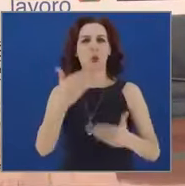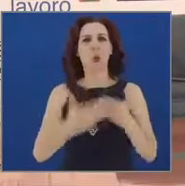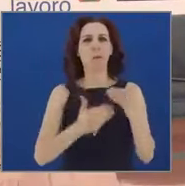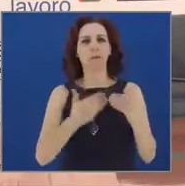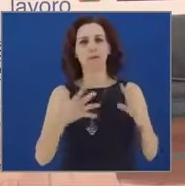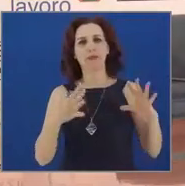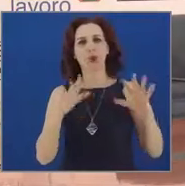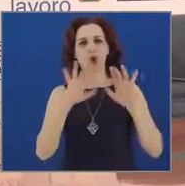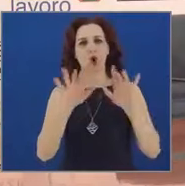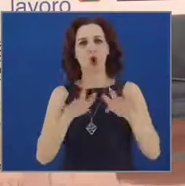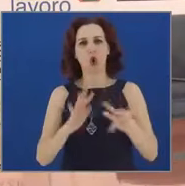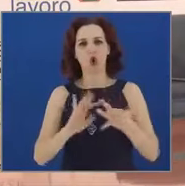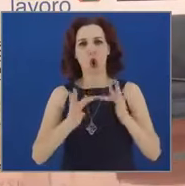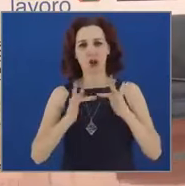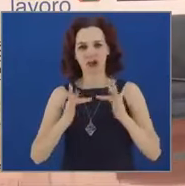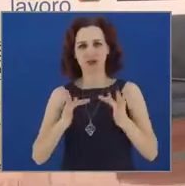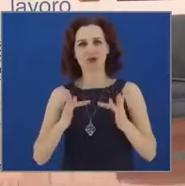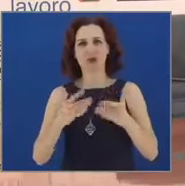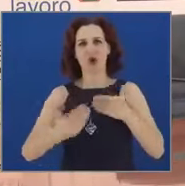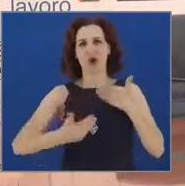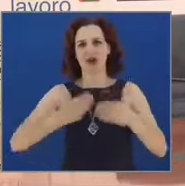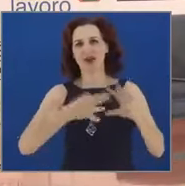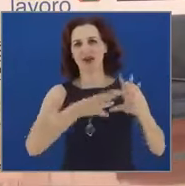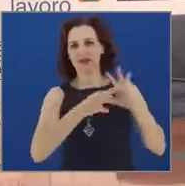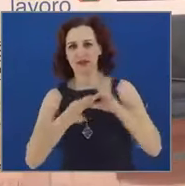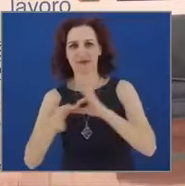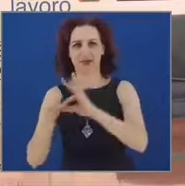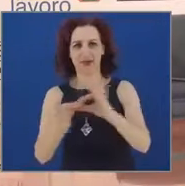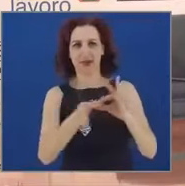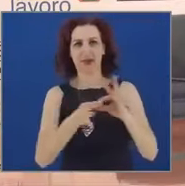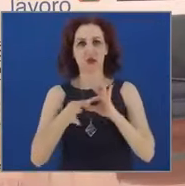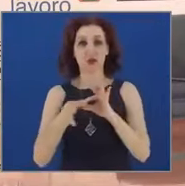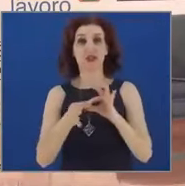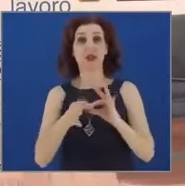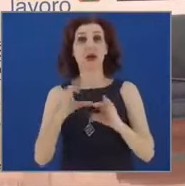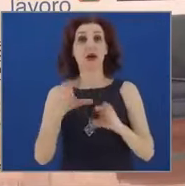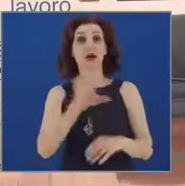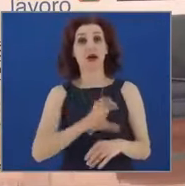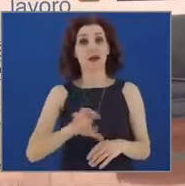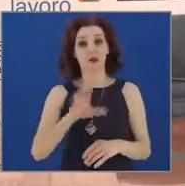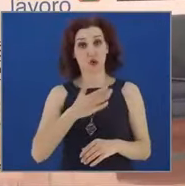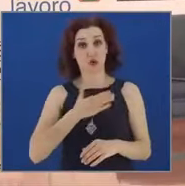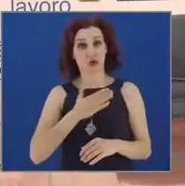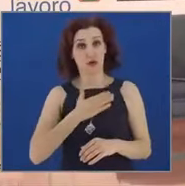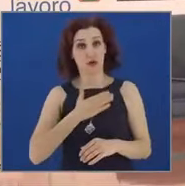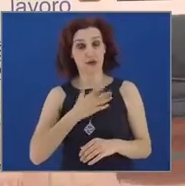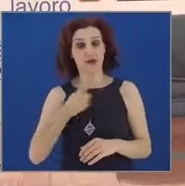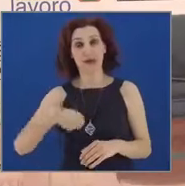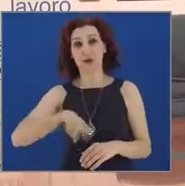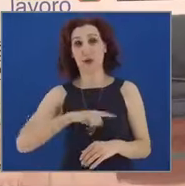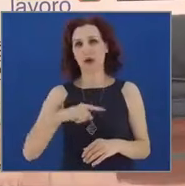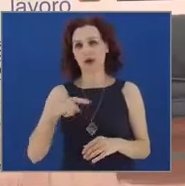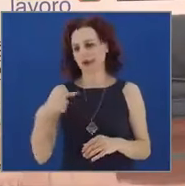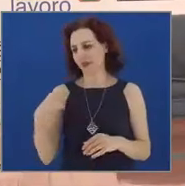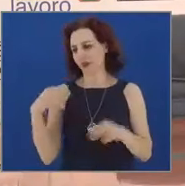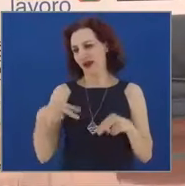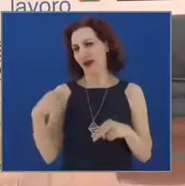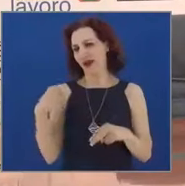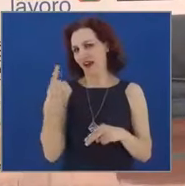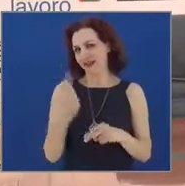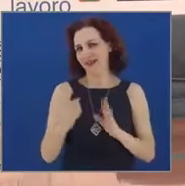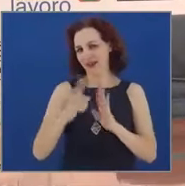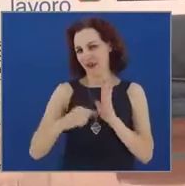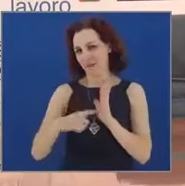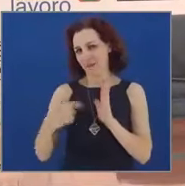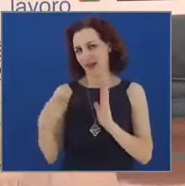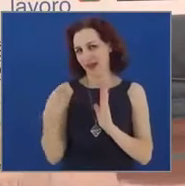regione, da cui crediamo abbiamo lavorato in questi anni e in questi mesi in